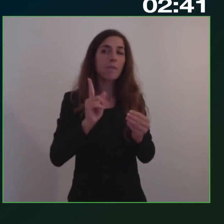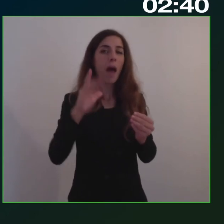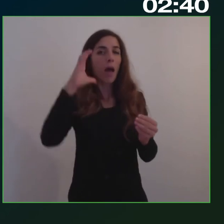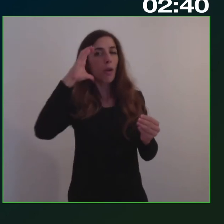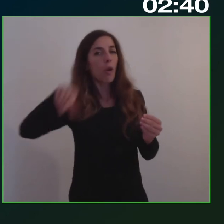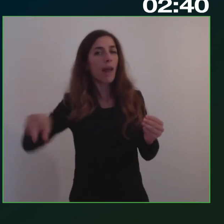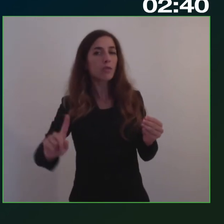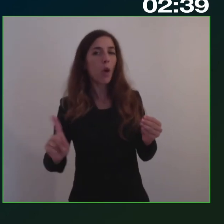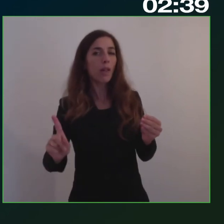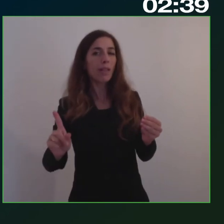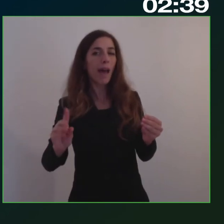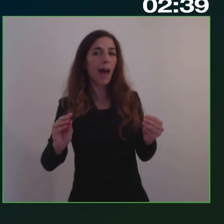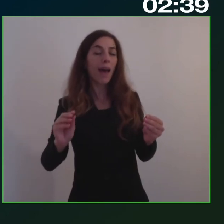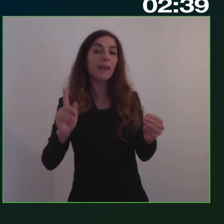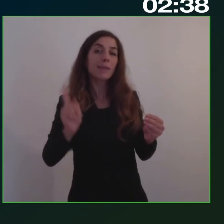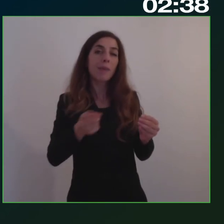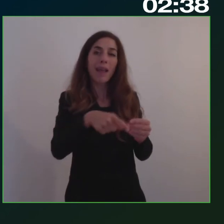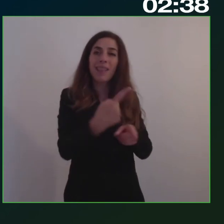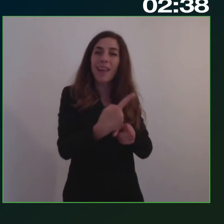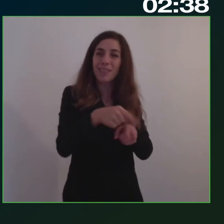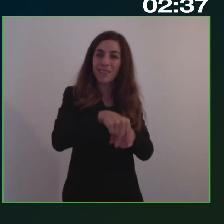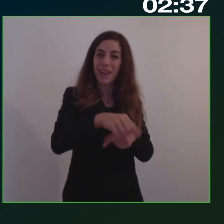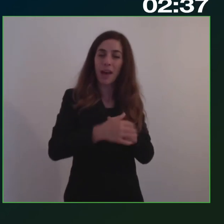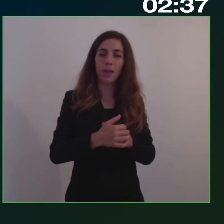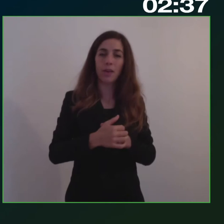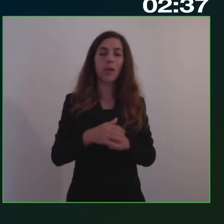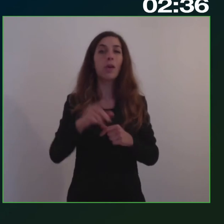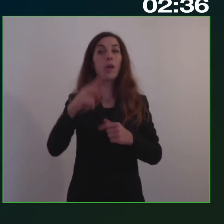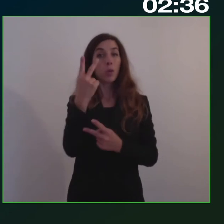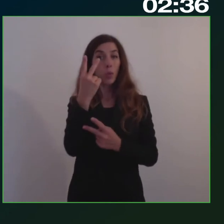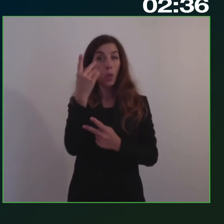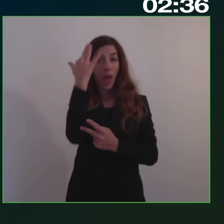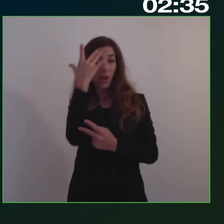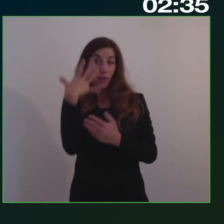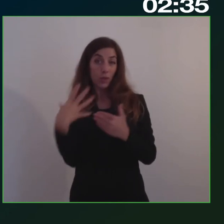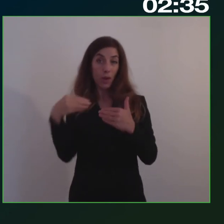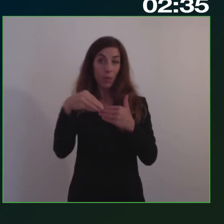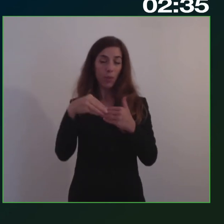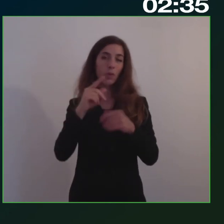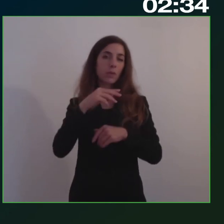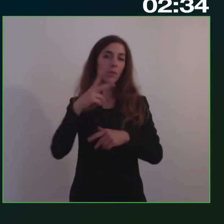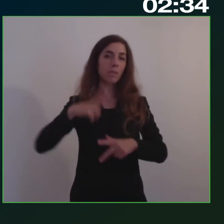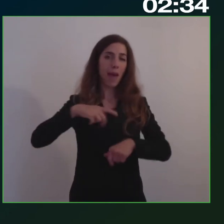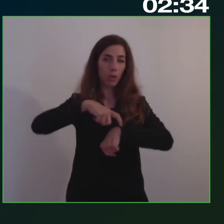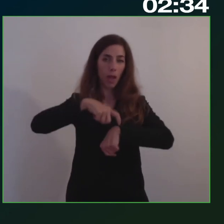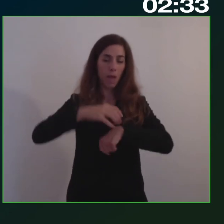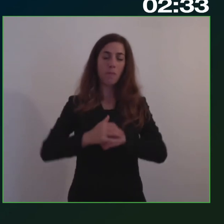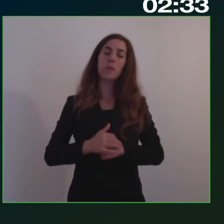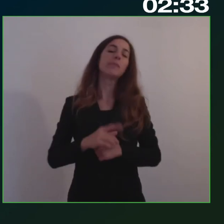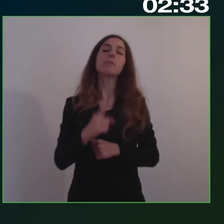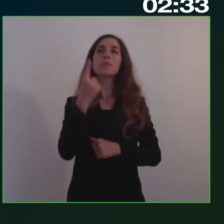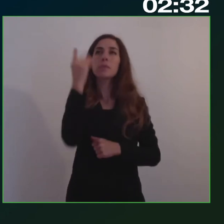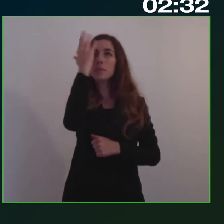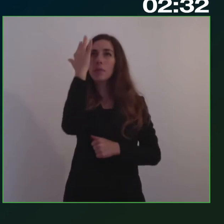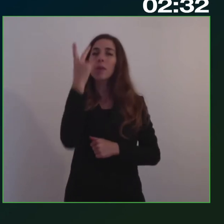Altre due riflessioni, spero di farcene con il tempo, ma prima è un passaggio bellissimo che ha fatto Massimo